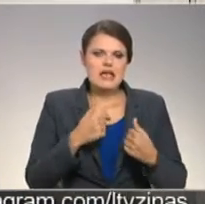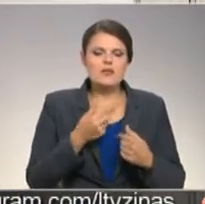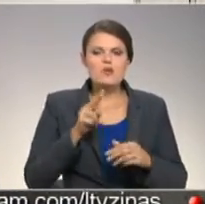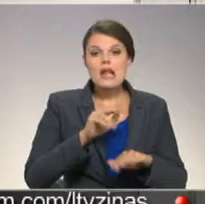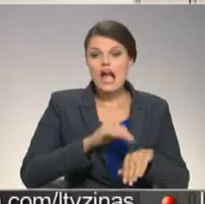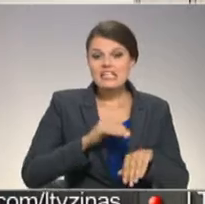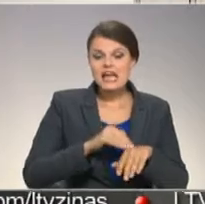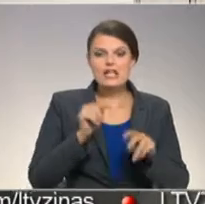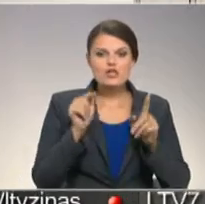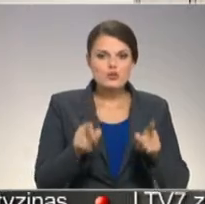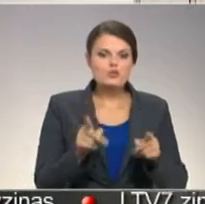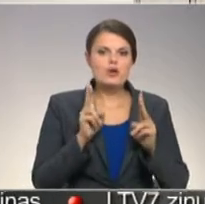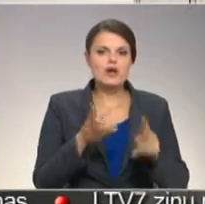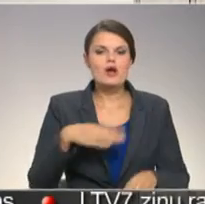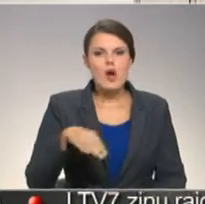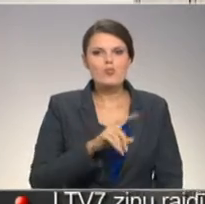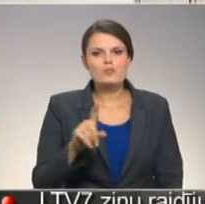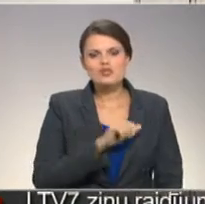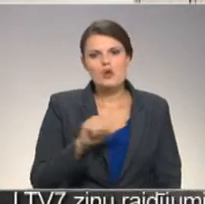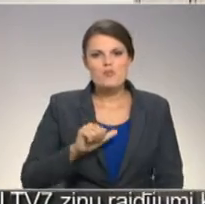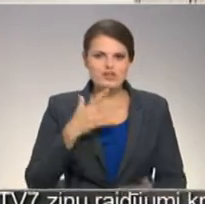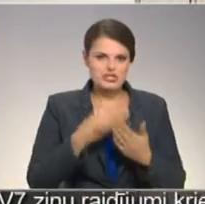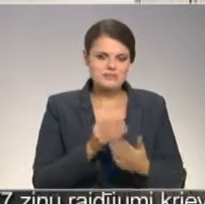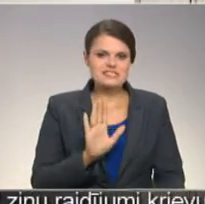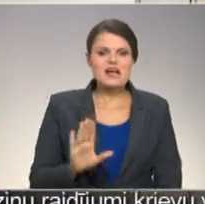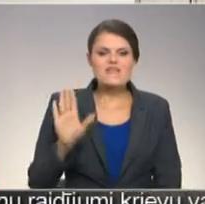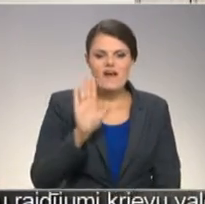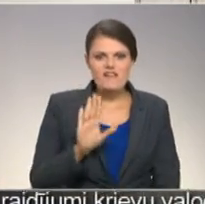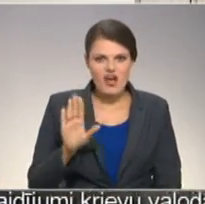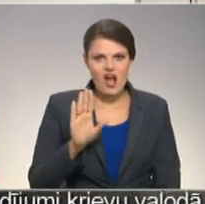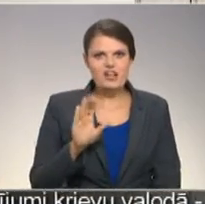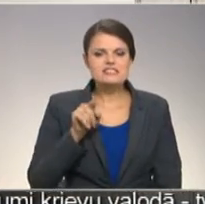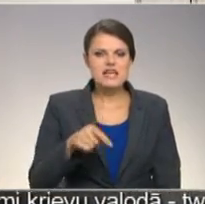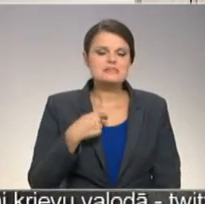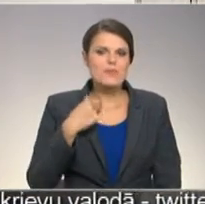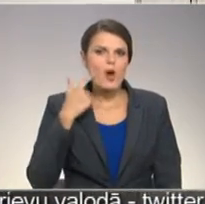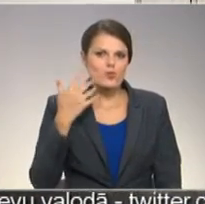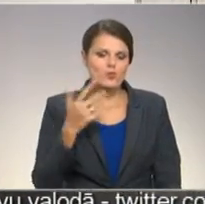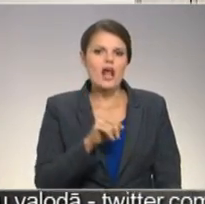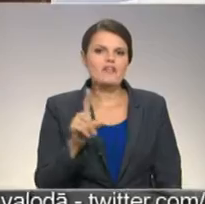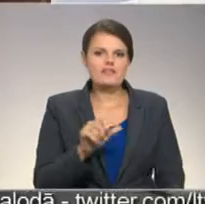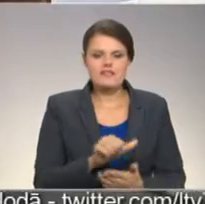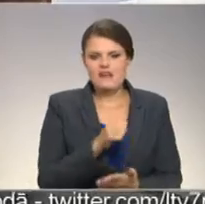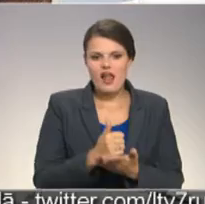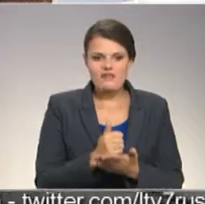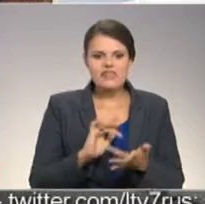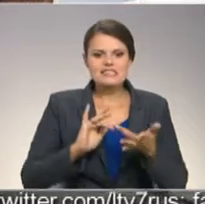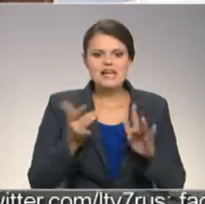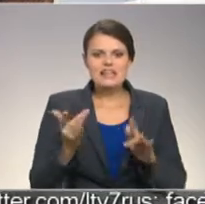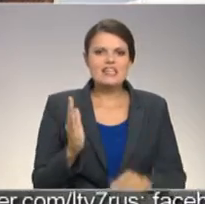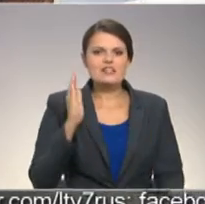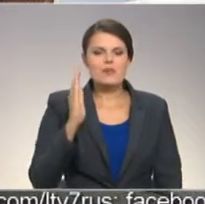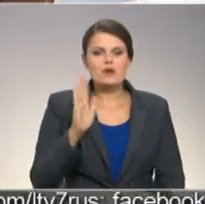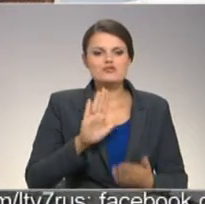atgādin to, ka mums ir pašiem savu valsts. Tas, manuprāt, galvenais. Internetu